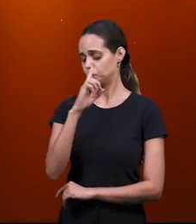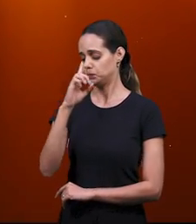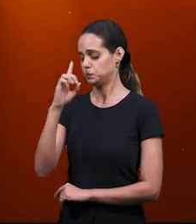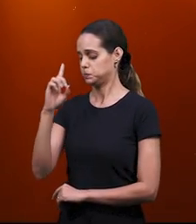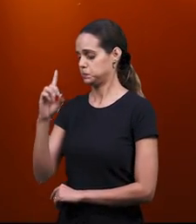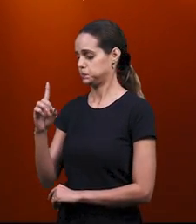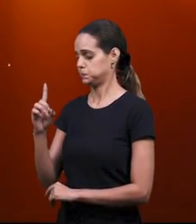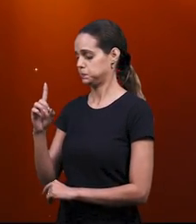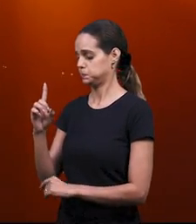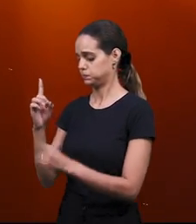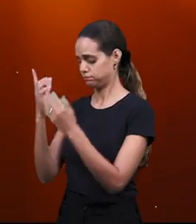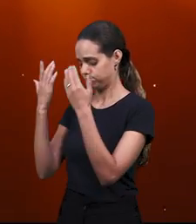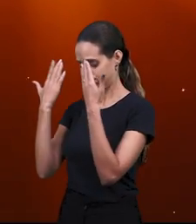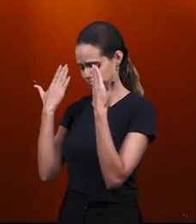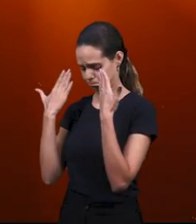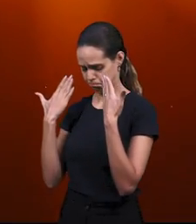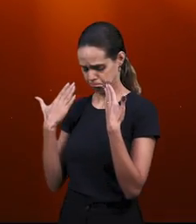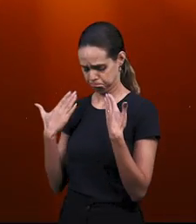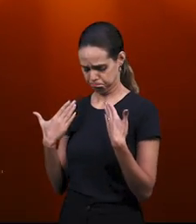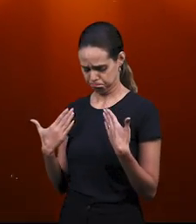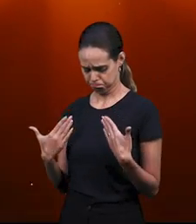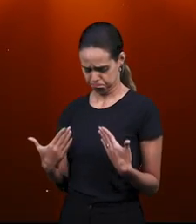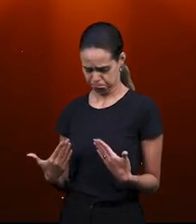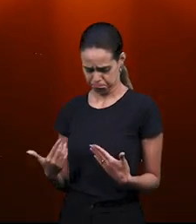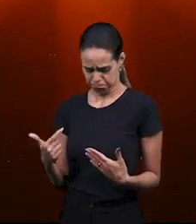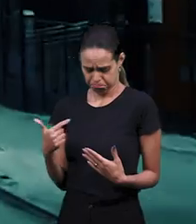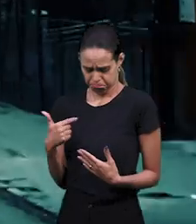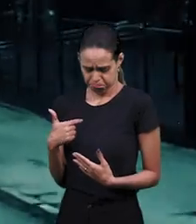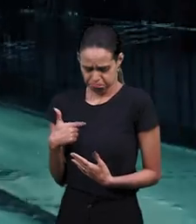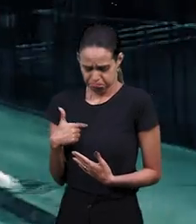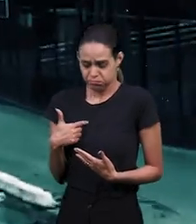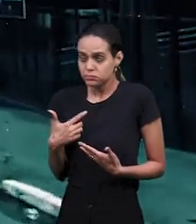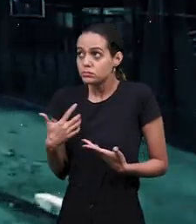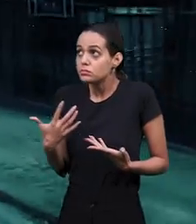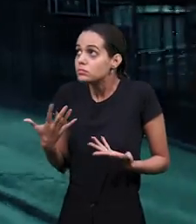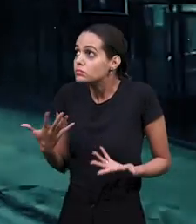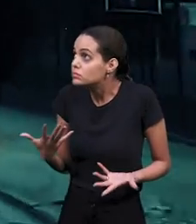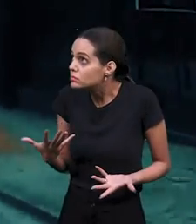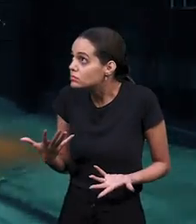таков, какой я есть, не ожидая больше,